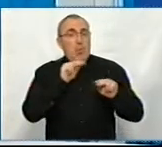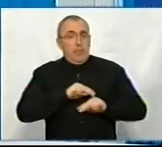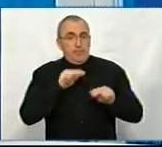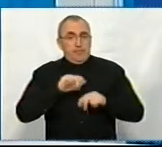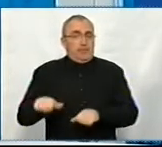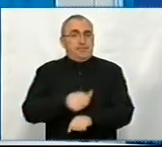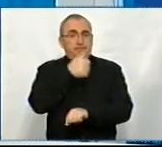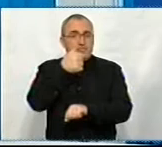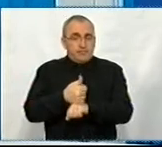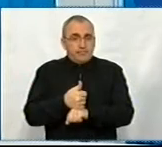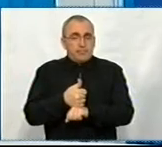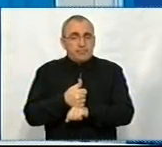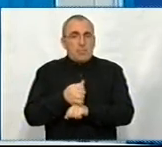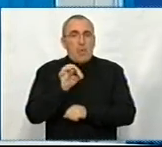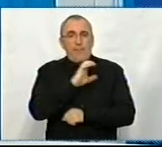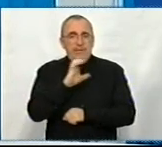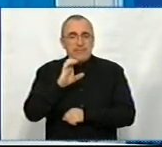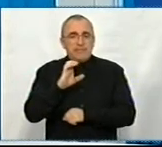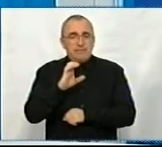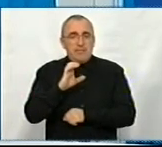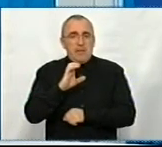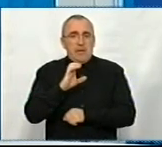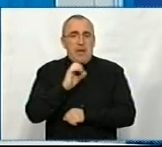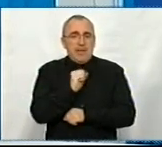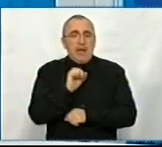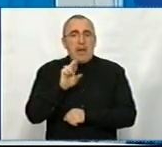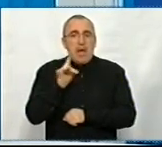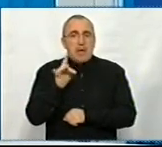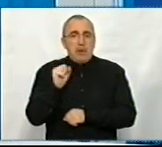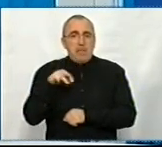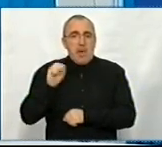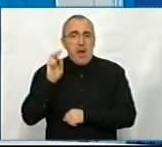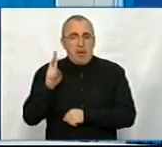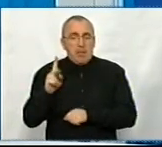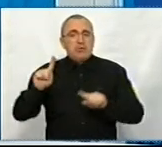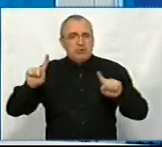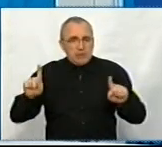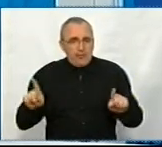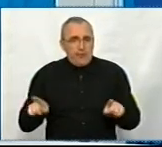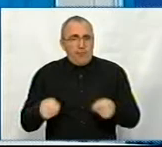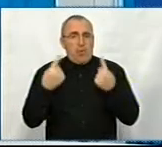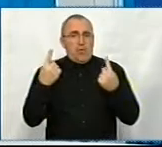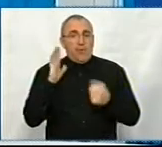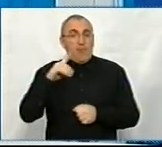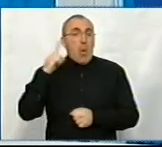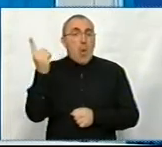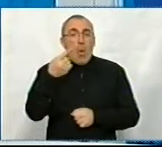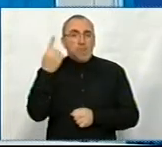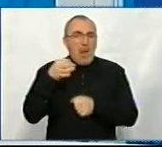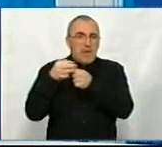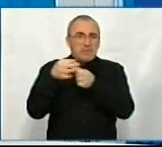очолив голова Офісу президента Андрій Єрмак, щодо створення в областях